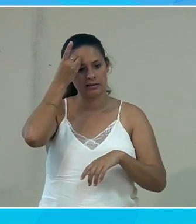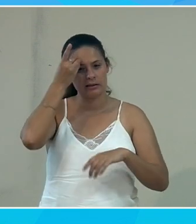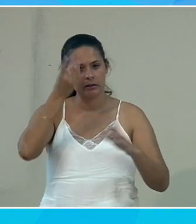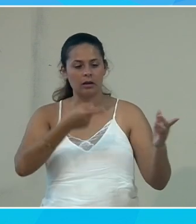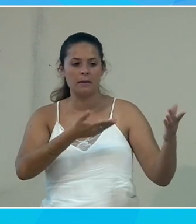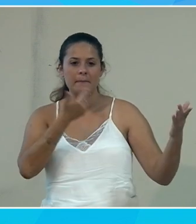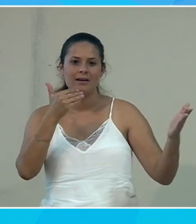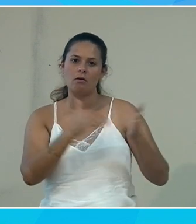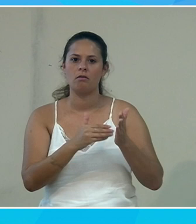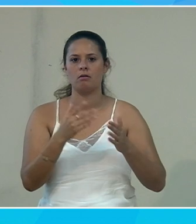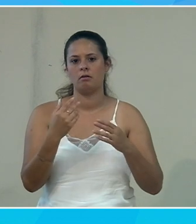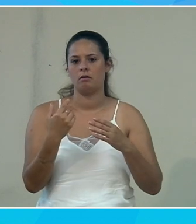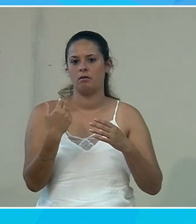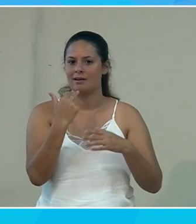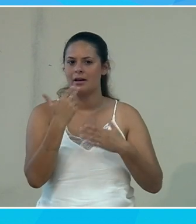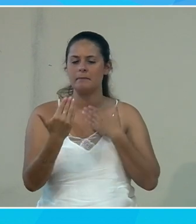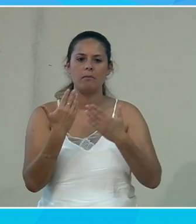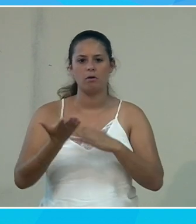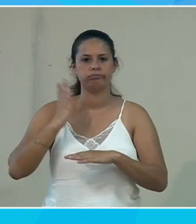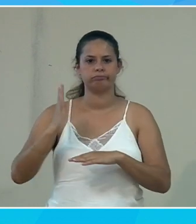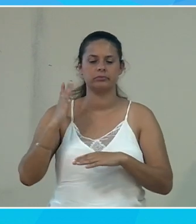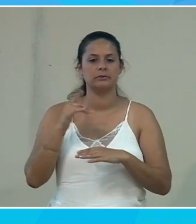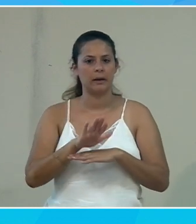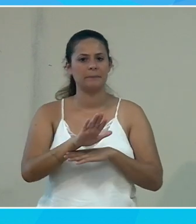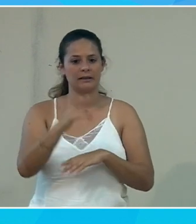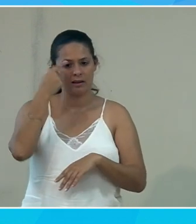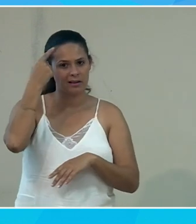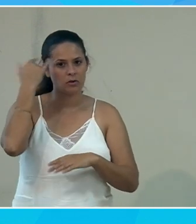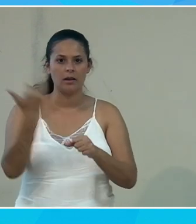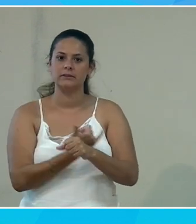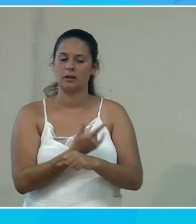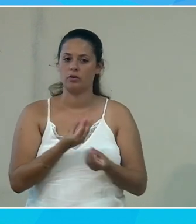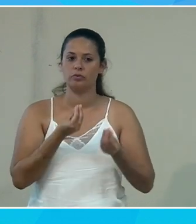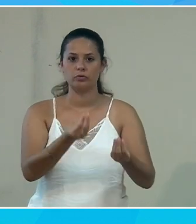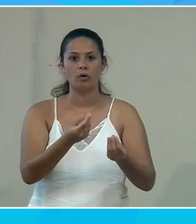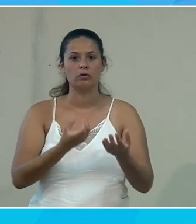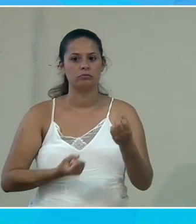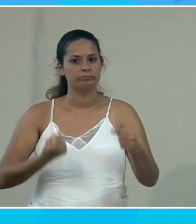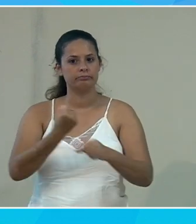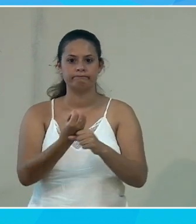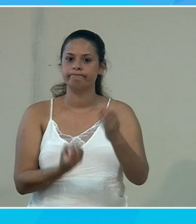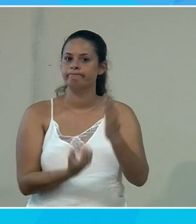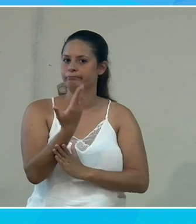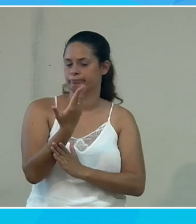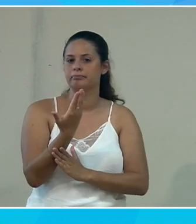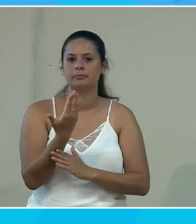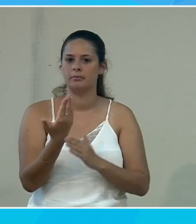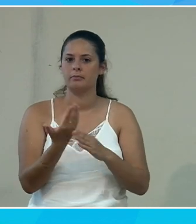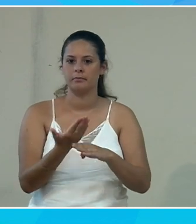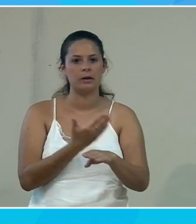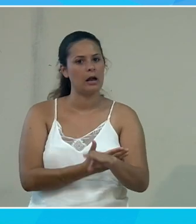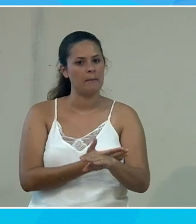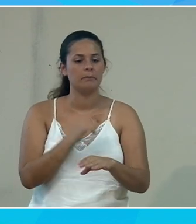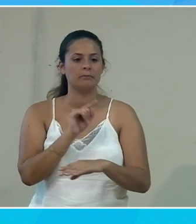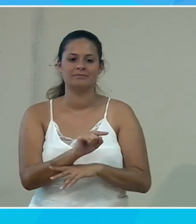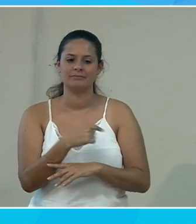bien meilleure qualité qu'il y quelques années. Et ça, c'est l'intelligence artificielle qui vous offre ce type de dispositif parce qu'au préalable, finalement,